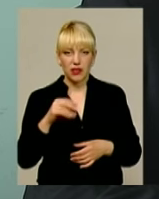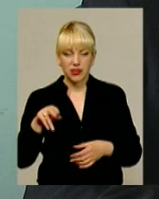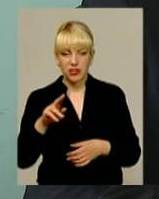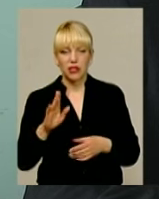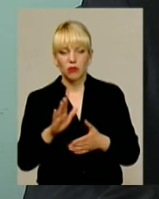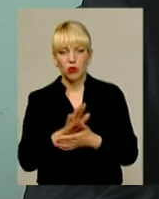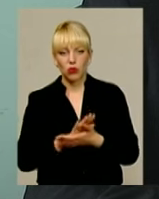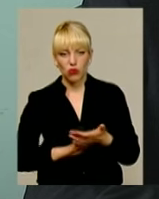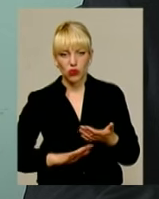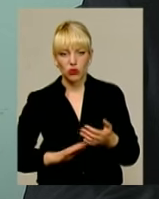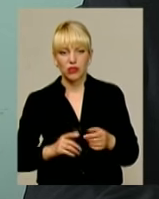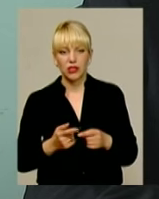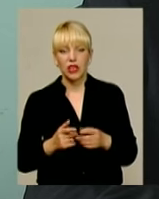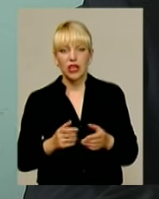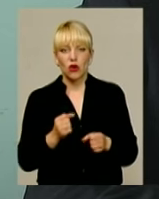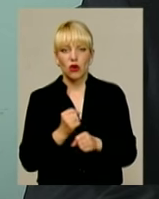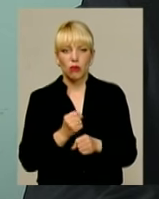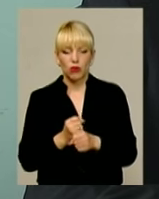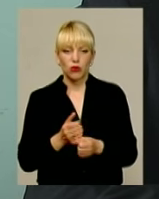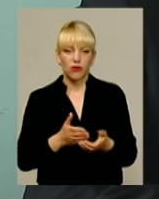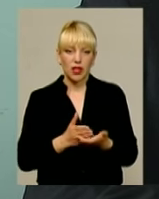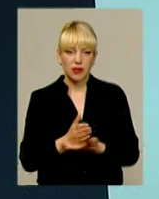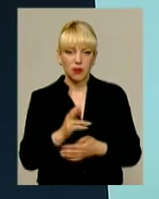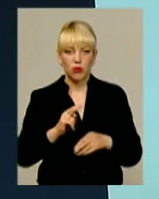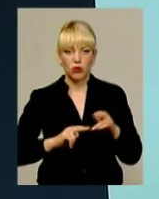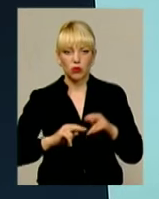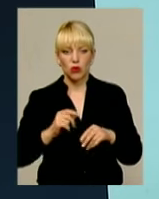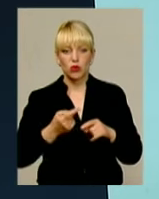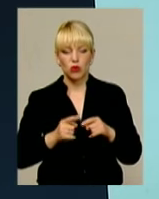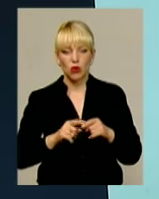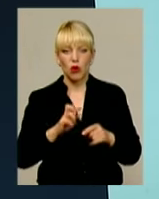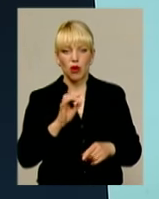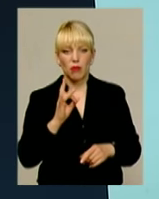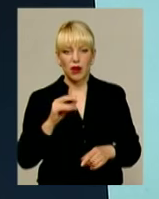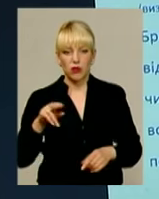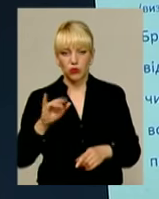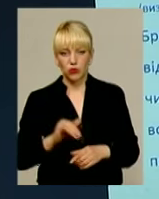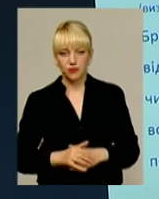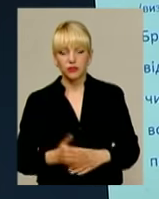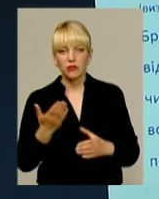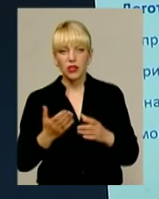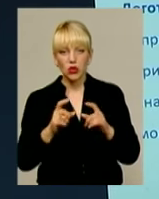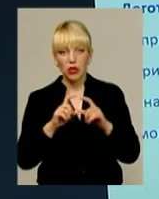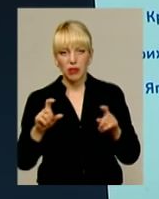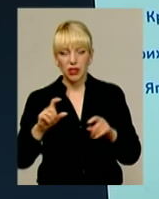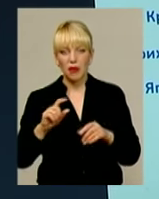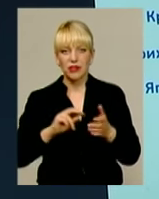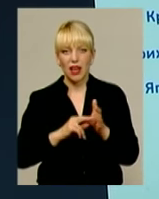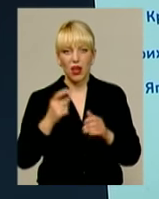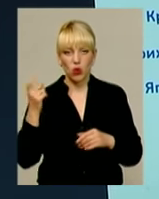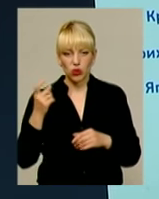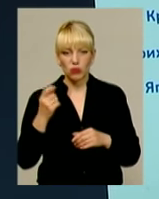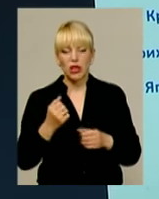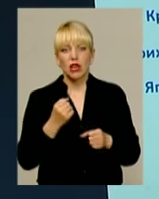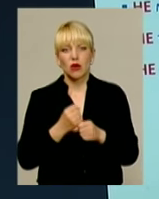саме в напрямку побудови цього бренду. Якщо у департаменті економіки розробляють більш загальні положення стосовно